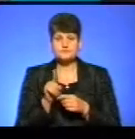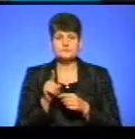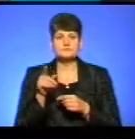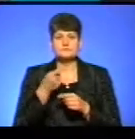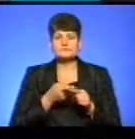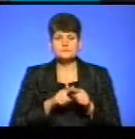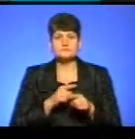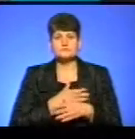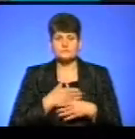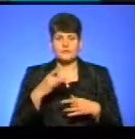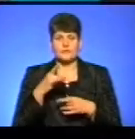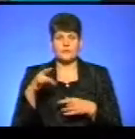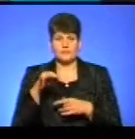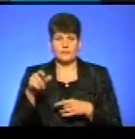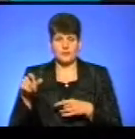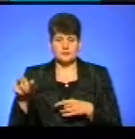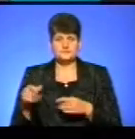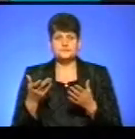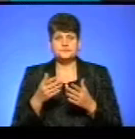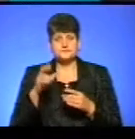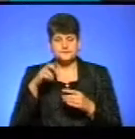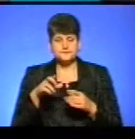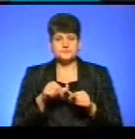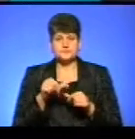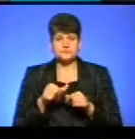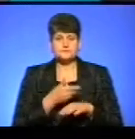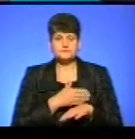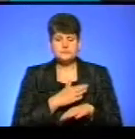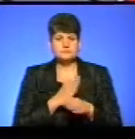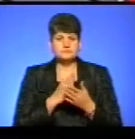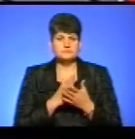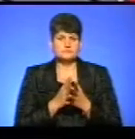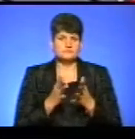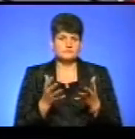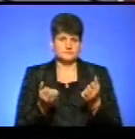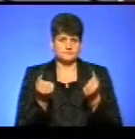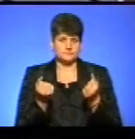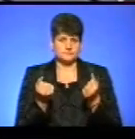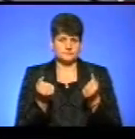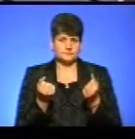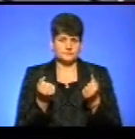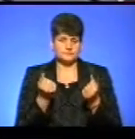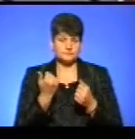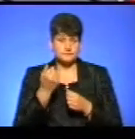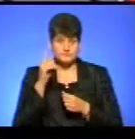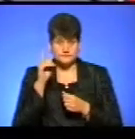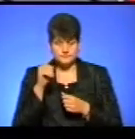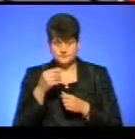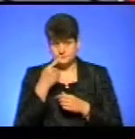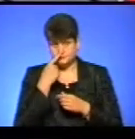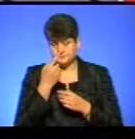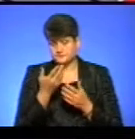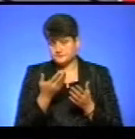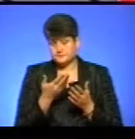і яка країна, окрім Польщі, маємо серед кого найбільшу підтримку? Ну, ви знаєте, буквально